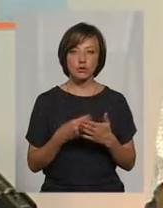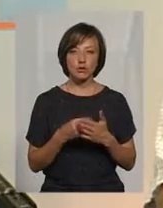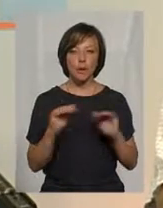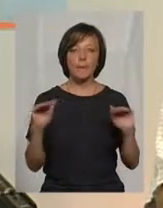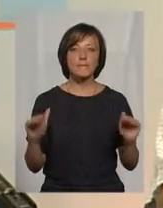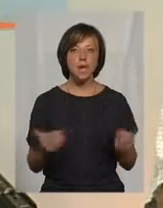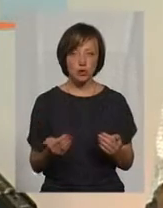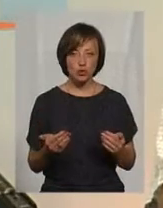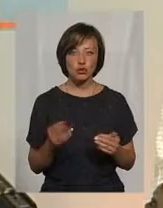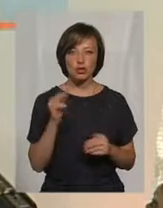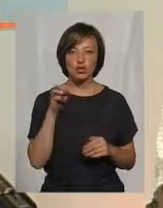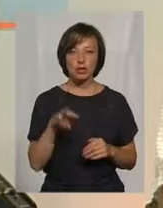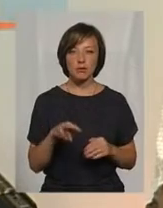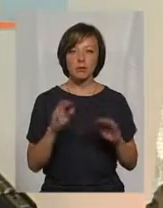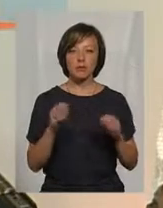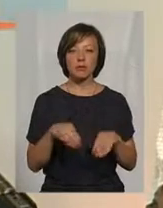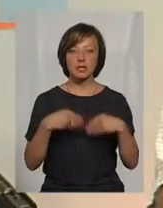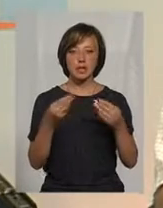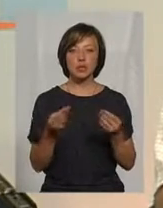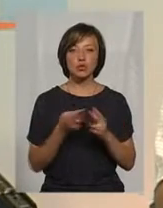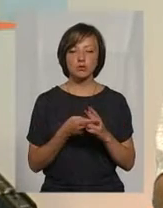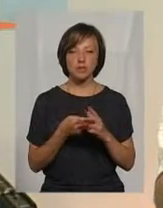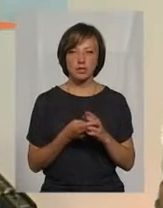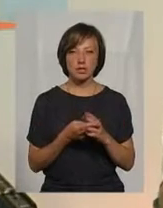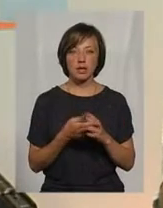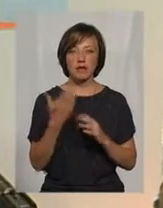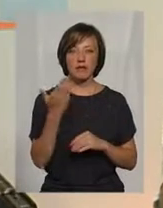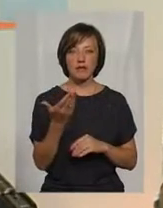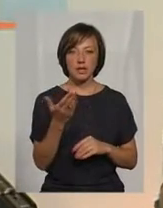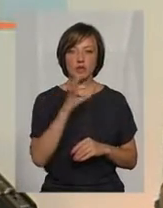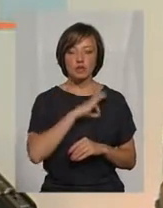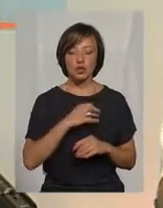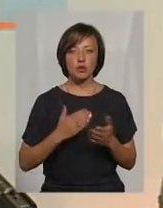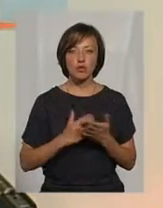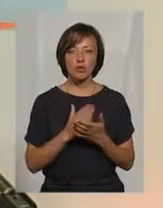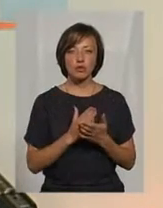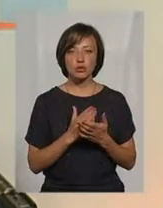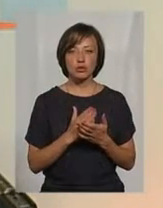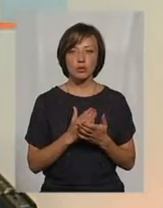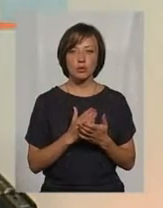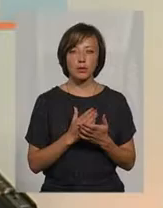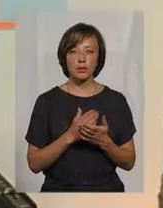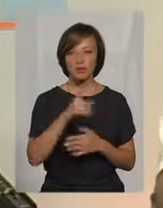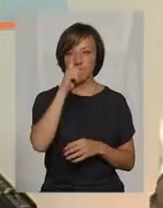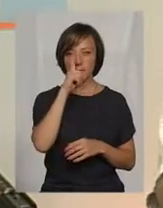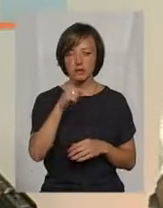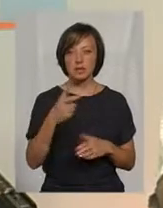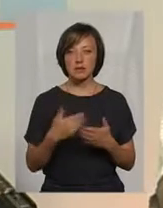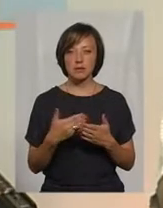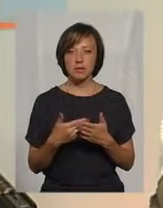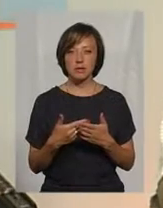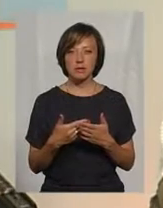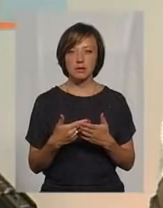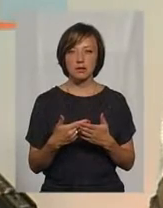меншу, ніж призначена вам субсидія, тобто ви спожили цю послугу, вартість якої в місяць